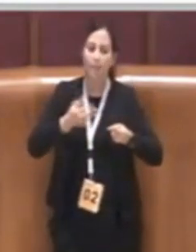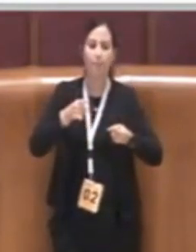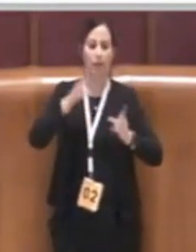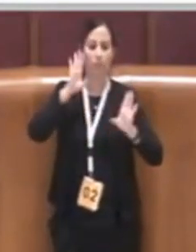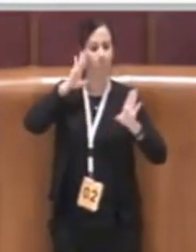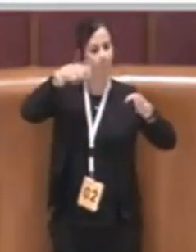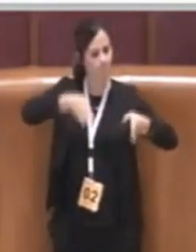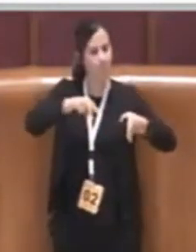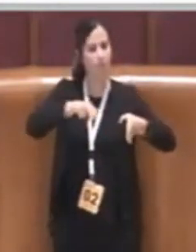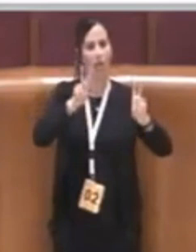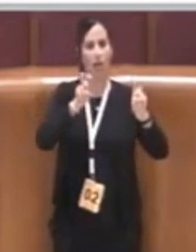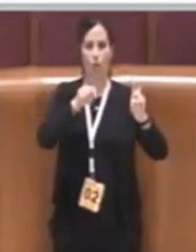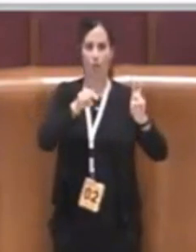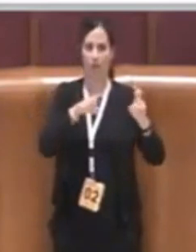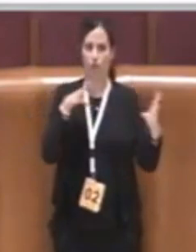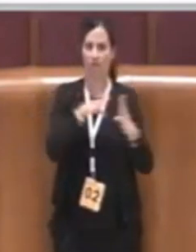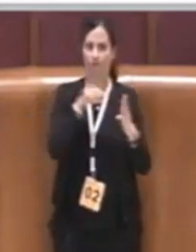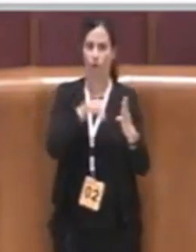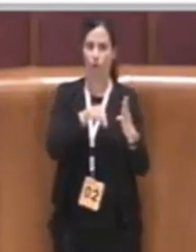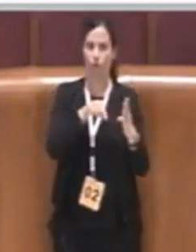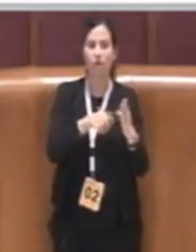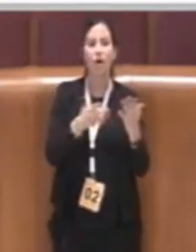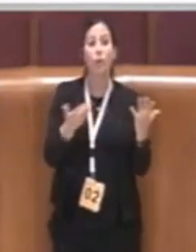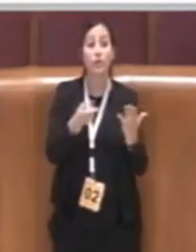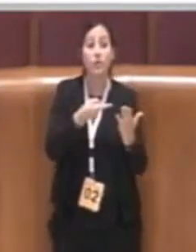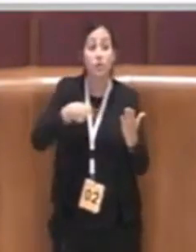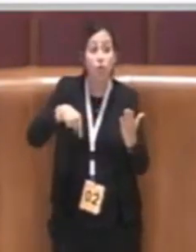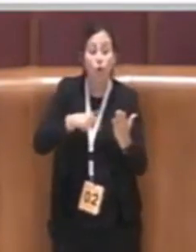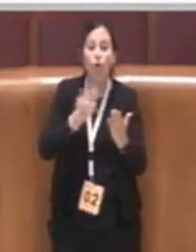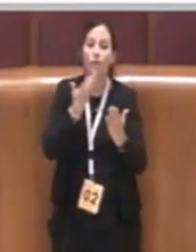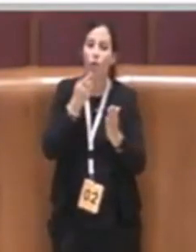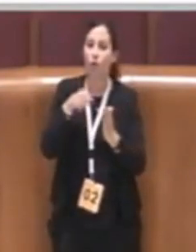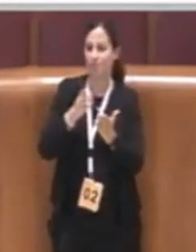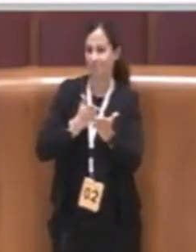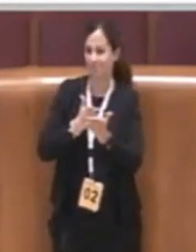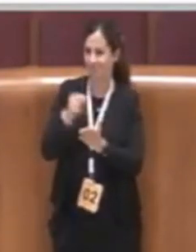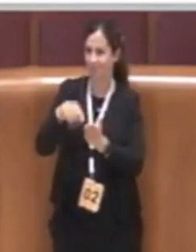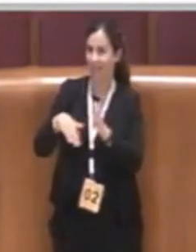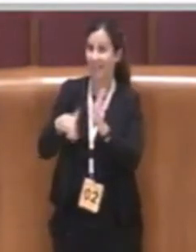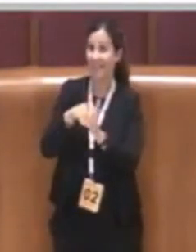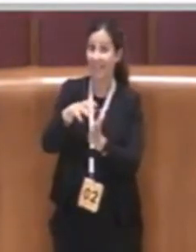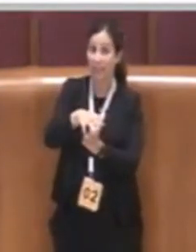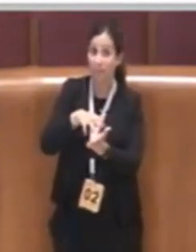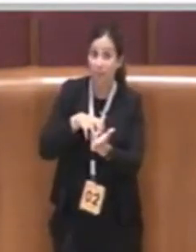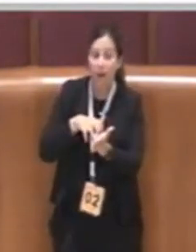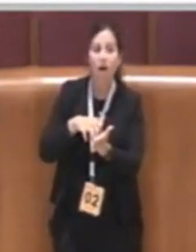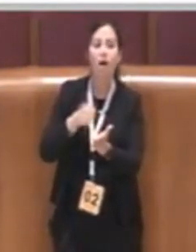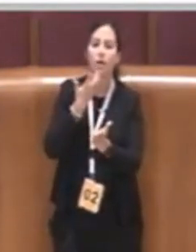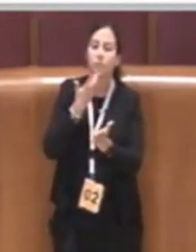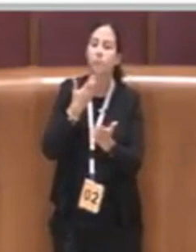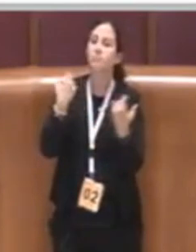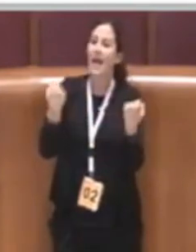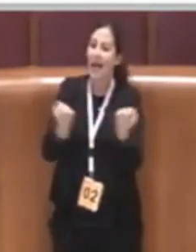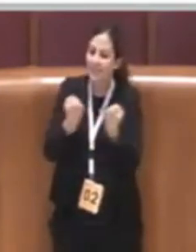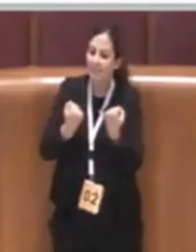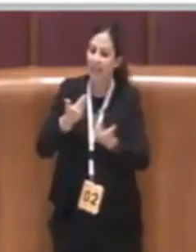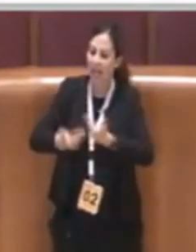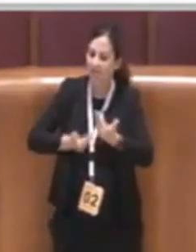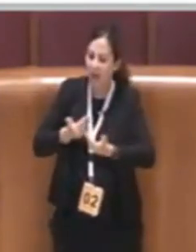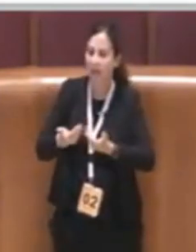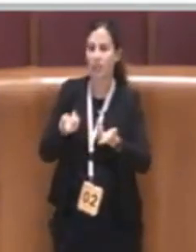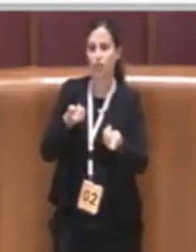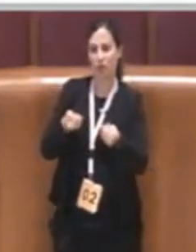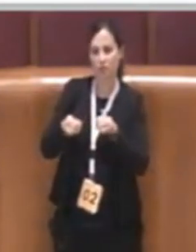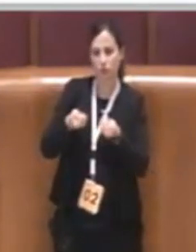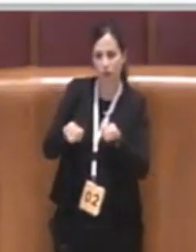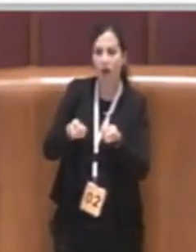diamo con questa delibera degli indirizzi proprio per svolgere delle attività gestionali e di controllo agli uffici in materia